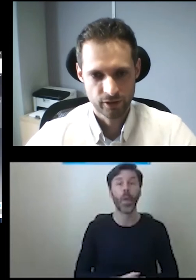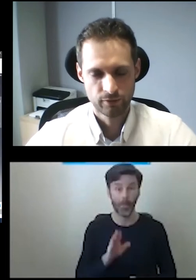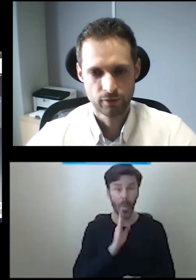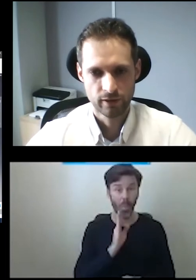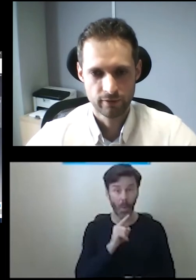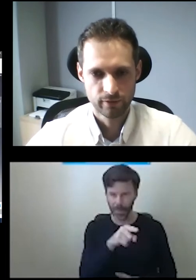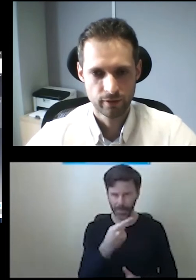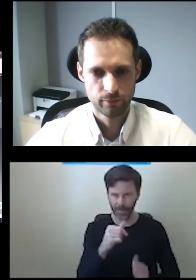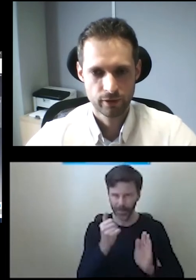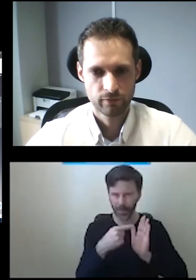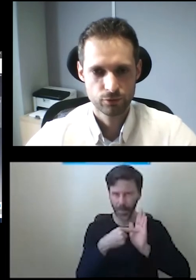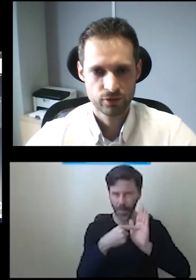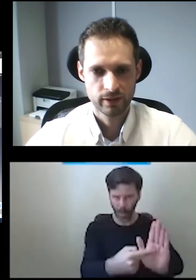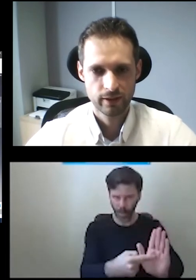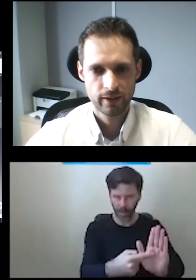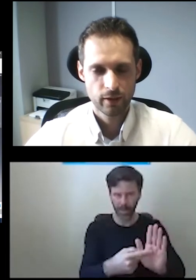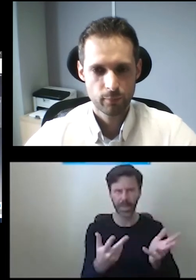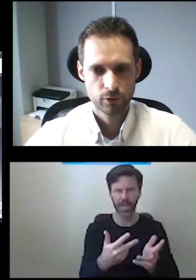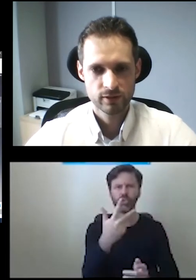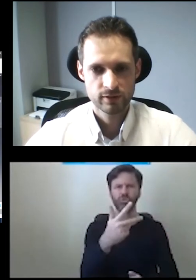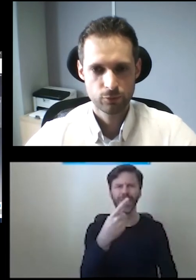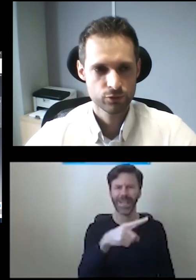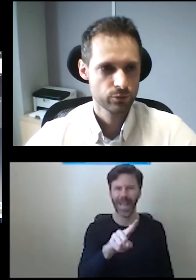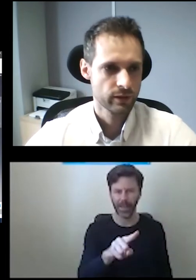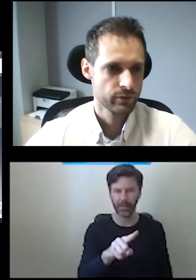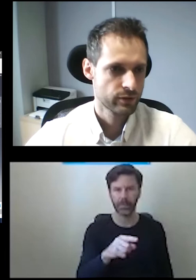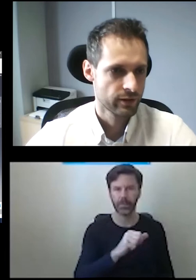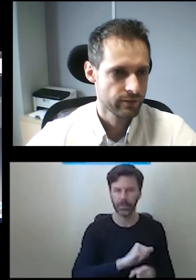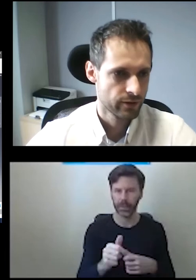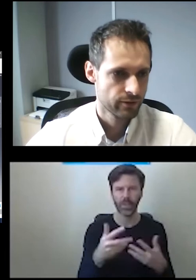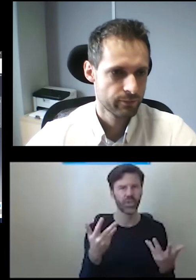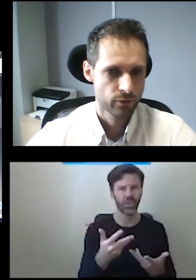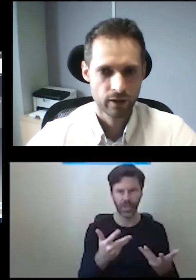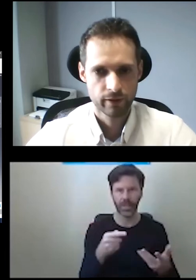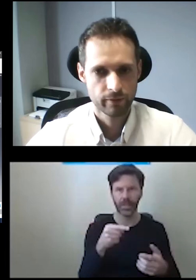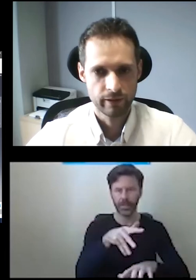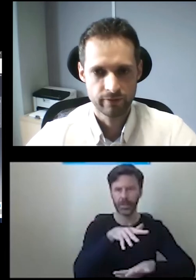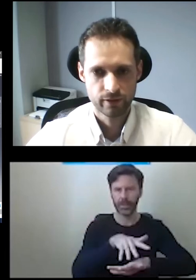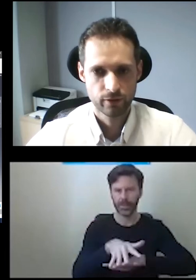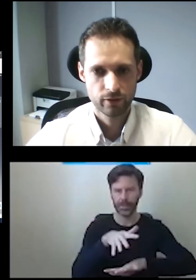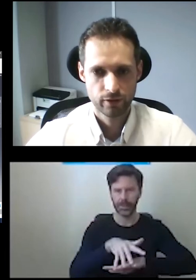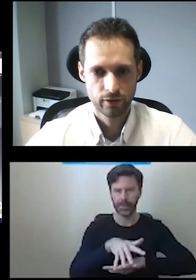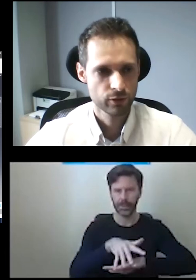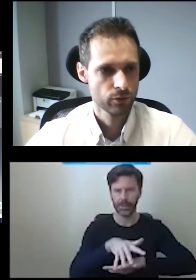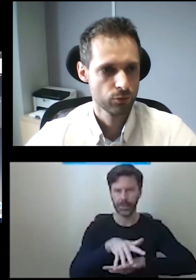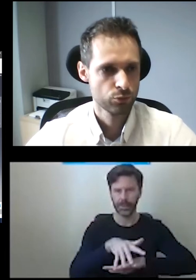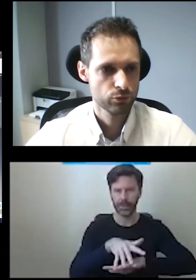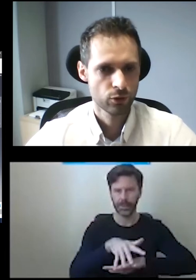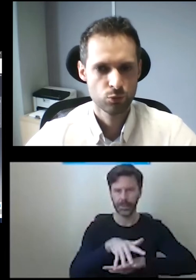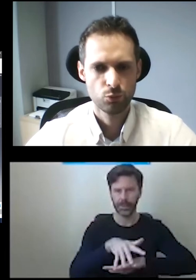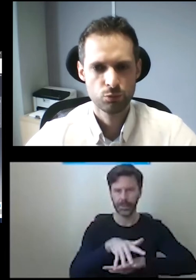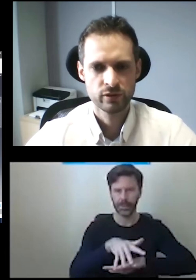pokazać, jak to wygląda w projektowaniu 3D. Podobny system uzyskujemy tutaj w programie Inventor, którego